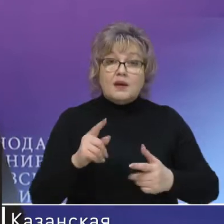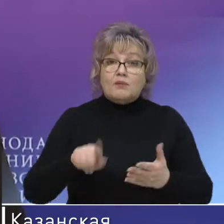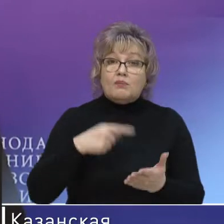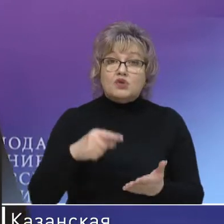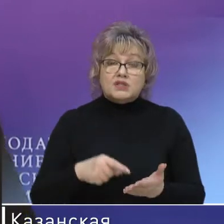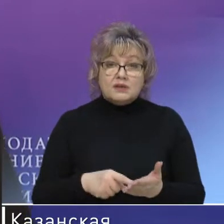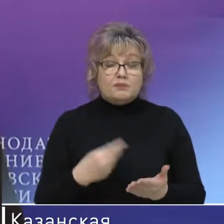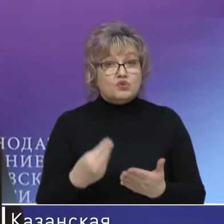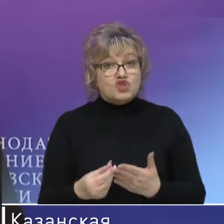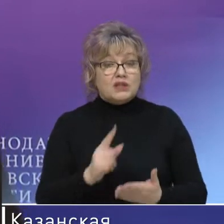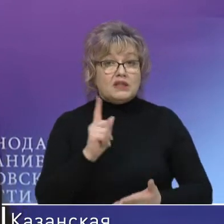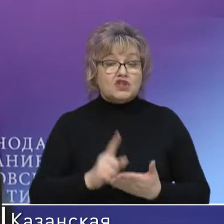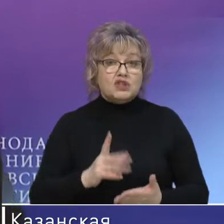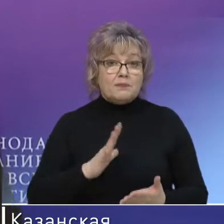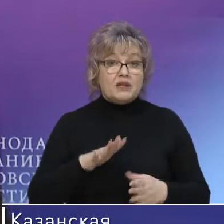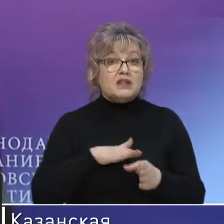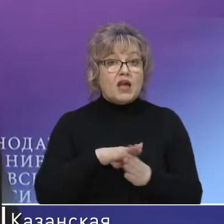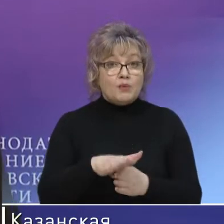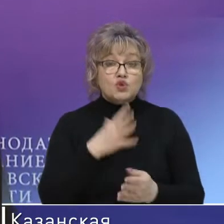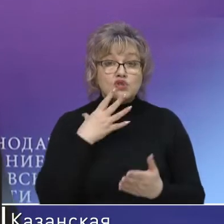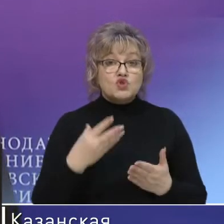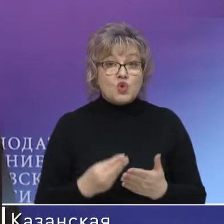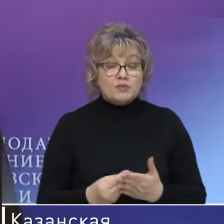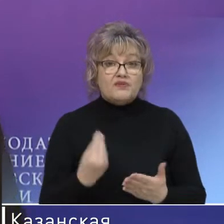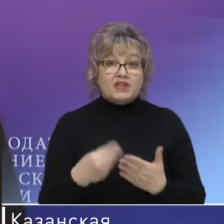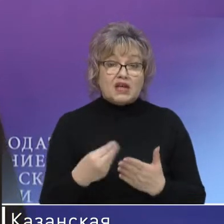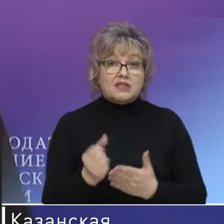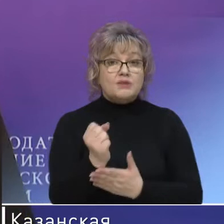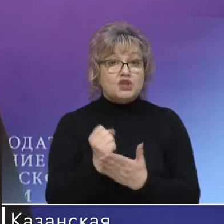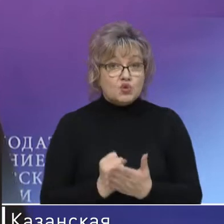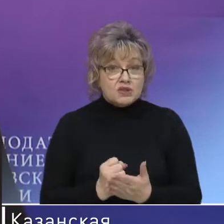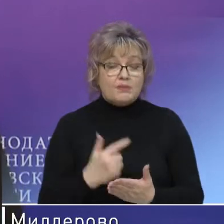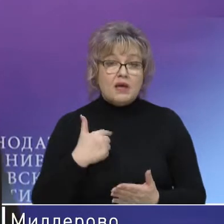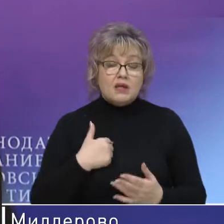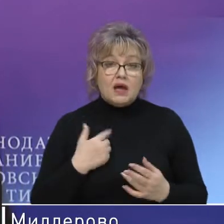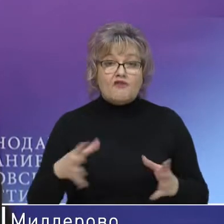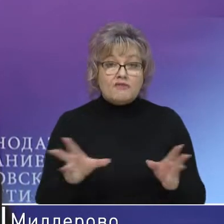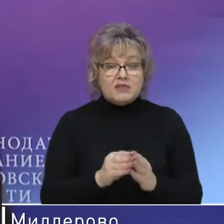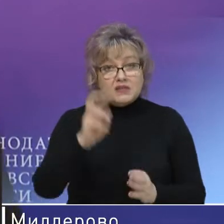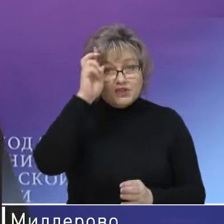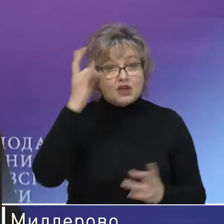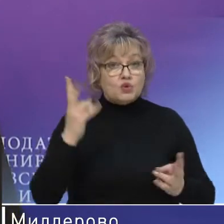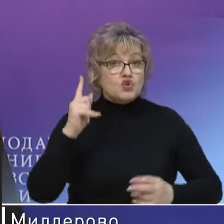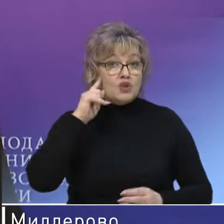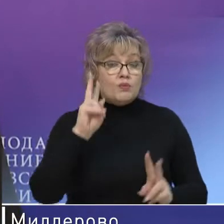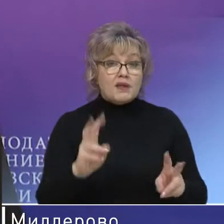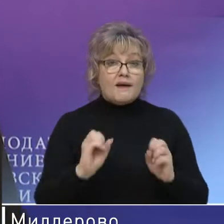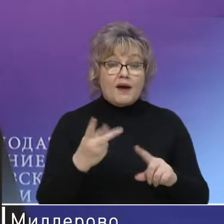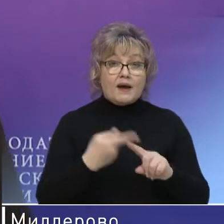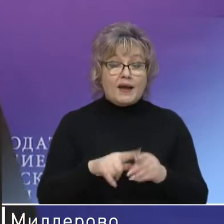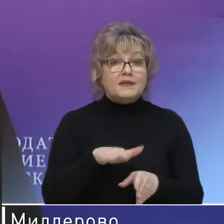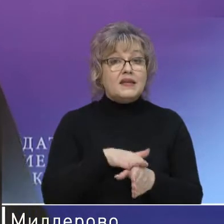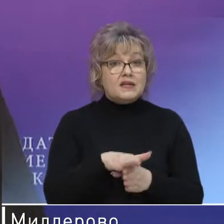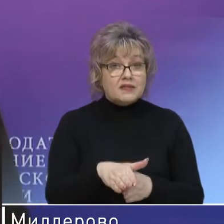бюджеты должны быть наполнены собственными финансовыми ресурсами. И нам вместе с федерацией нужно думать, как это